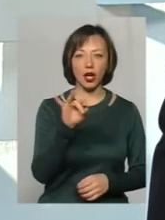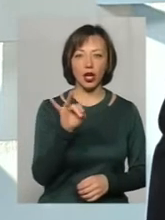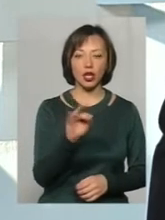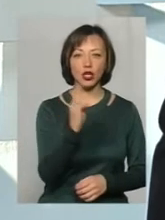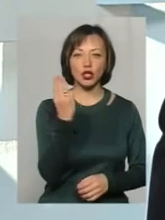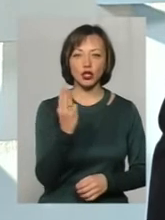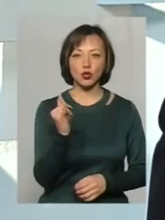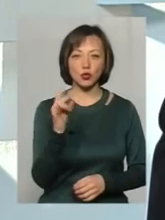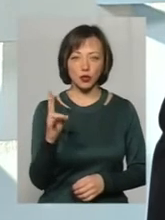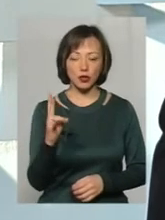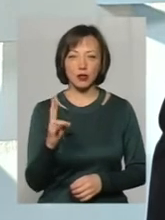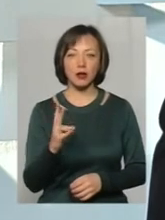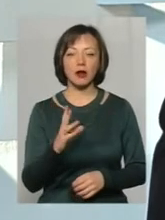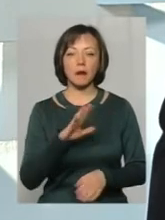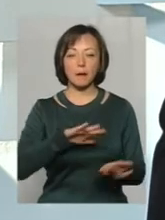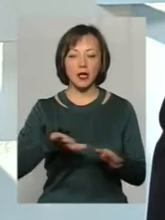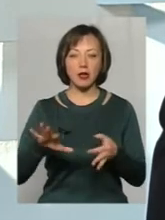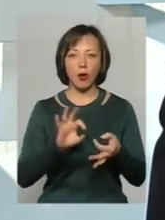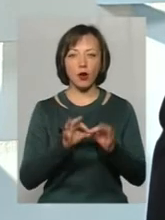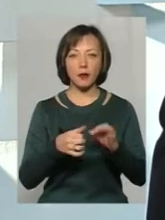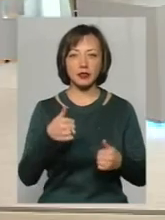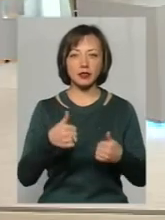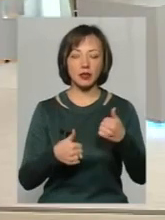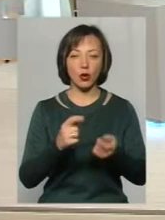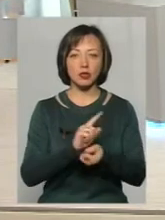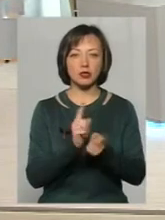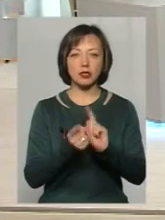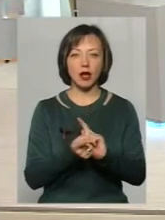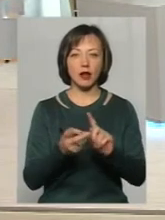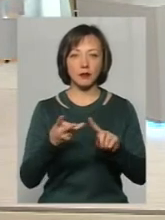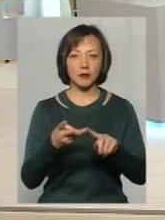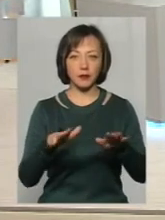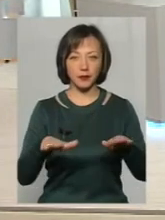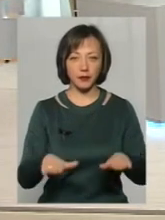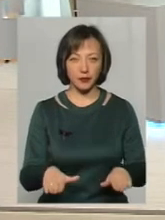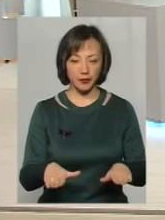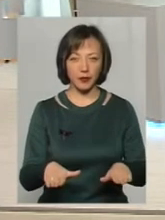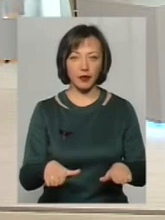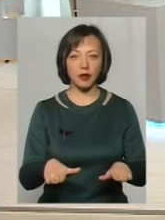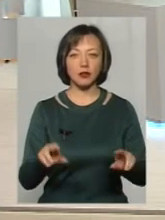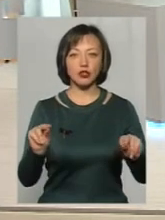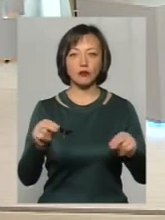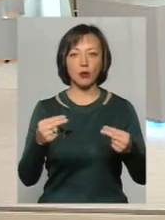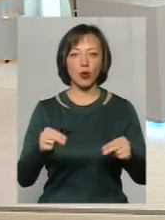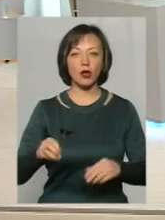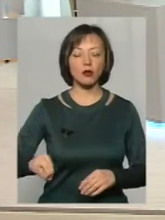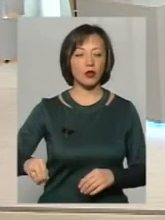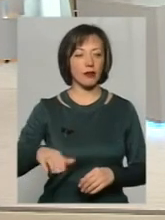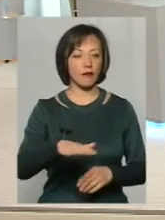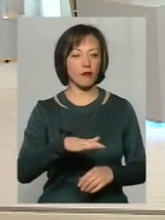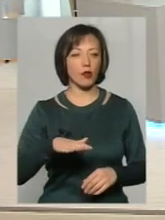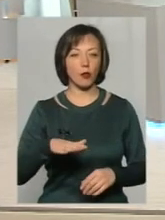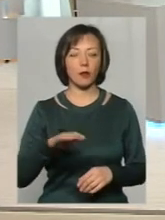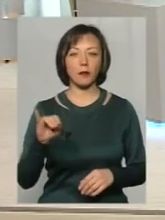іграх, де вона була двічі четвертою, стала бронзовою призеркою чемпіонату Європи. І